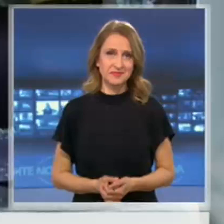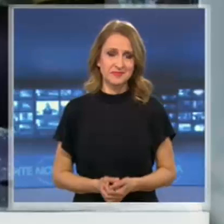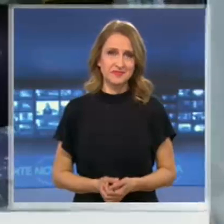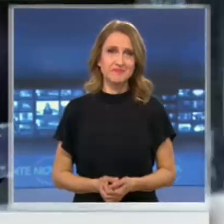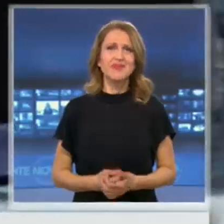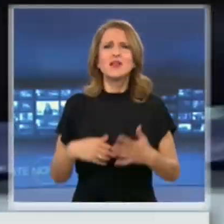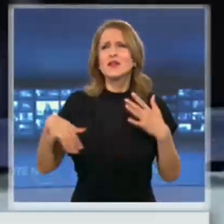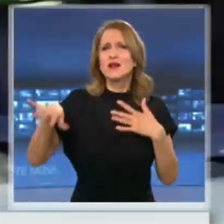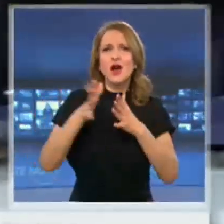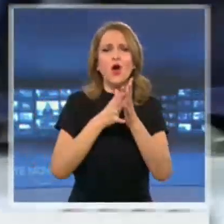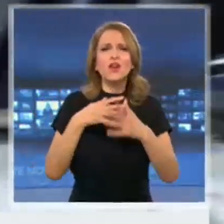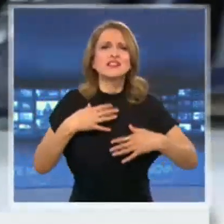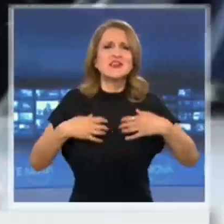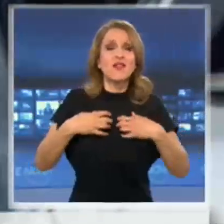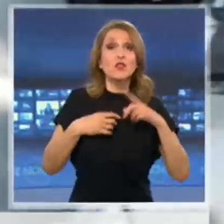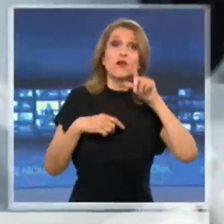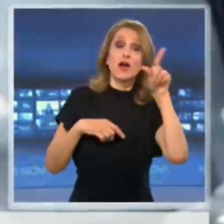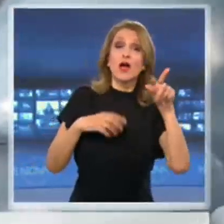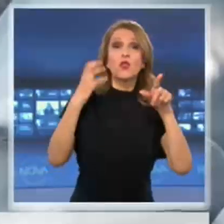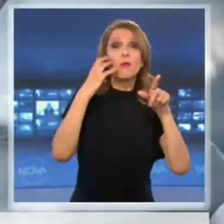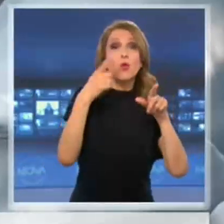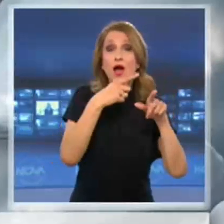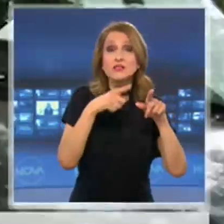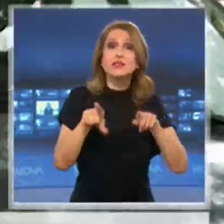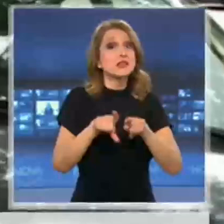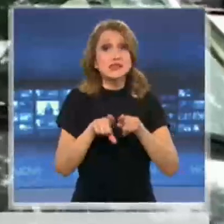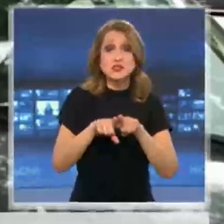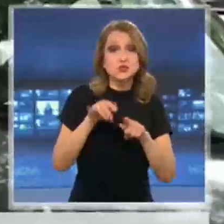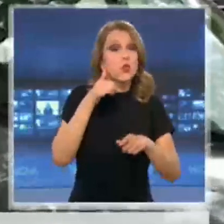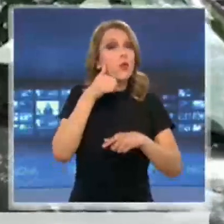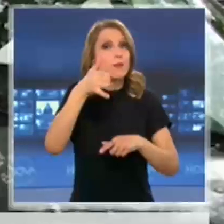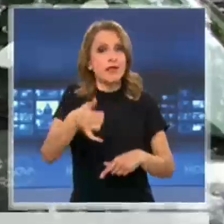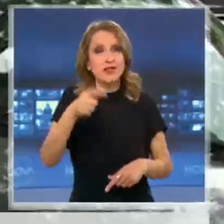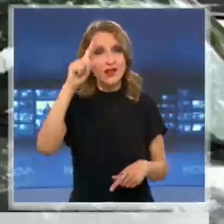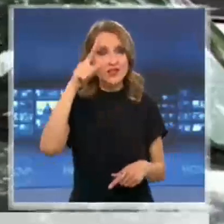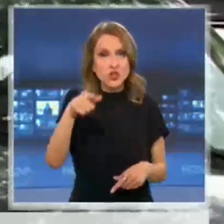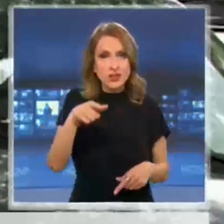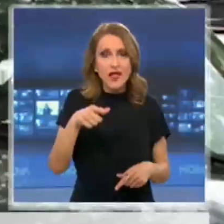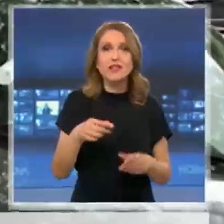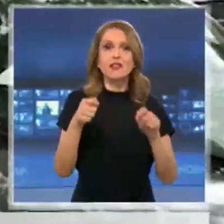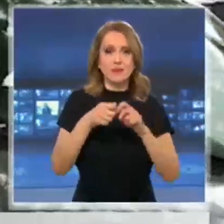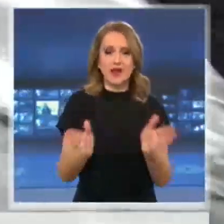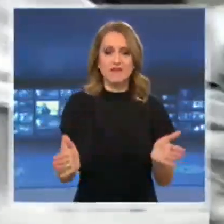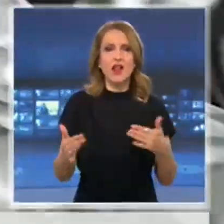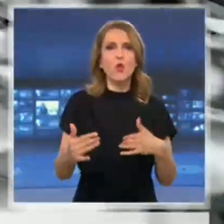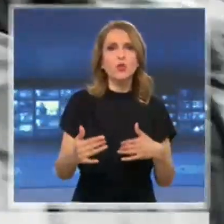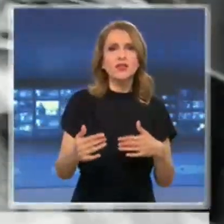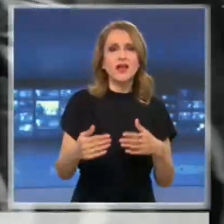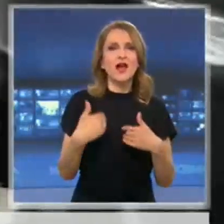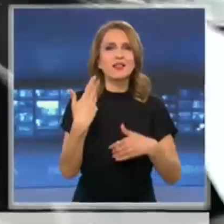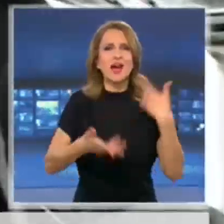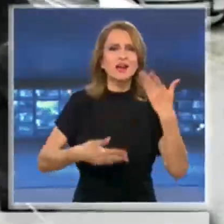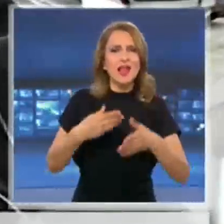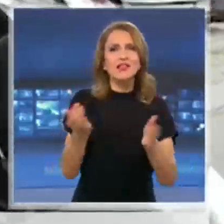Вълната от съпричастност стигна и до Бургас. Хора от Морския град също се свързали с жената. Те дори сложили котия за дарения в магазини, за да събере